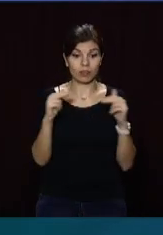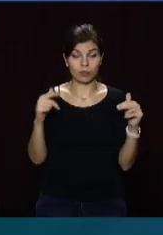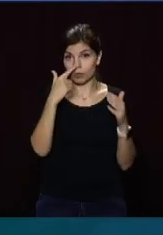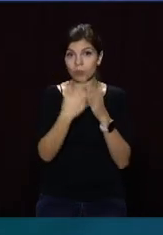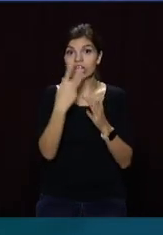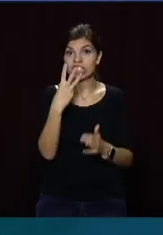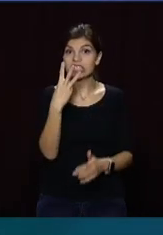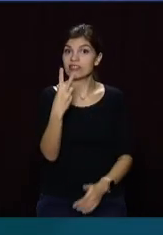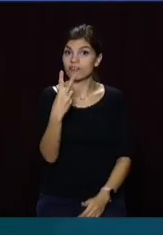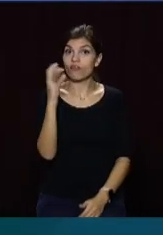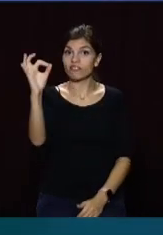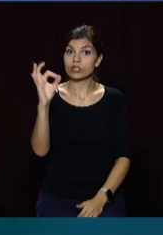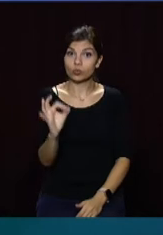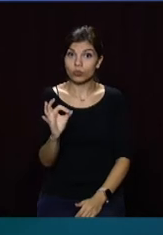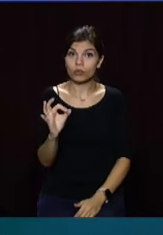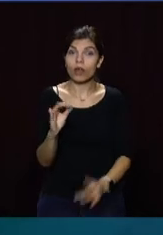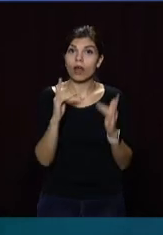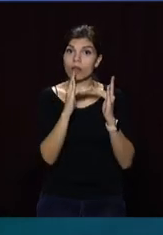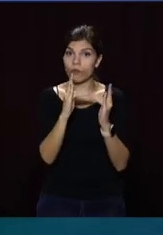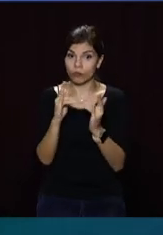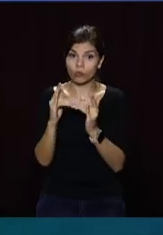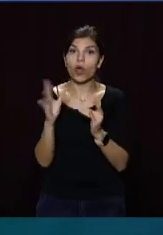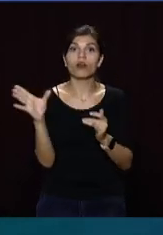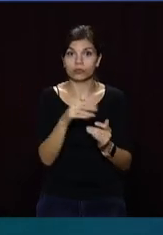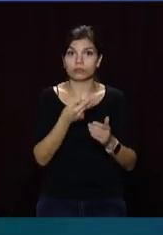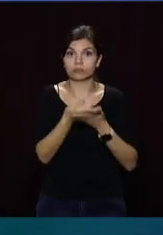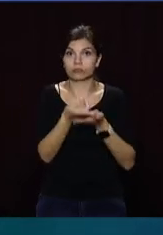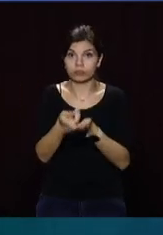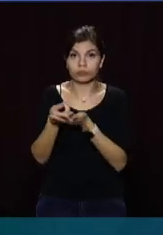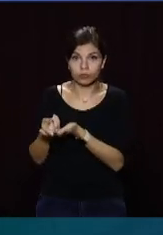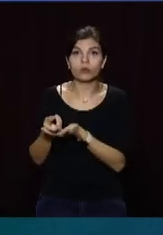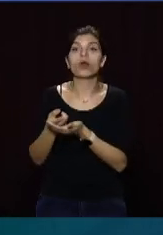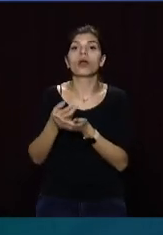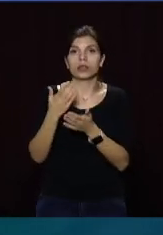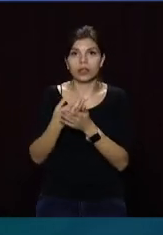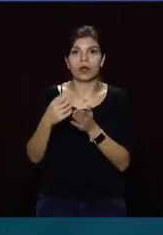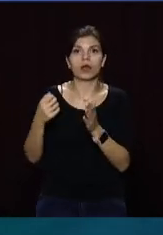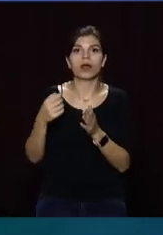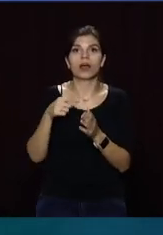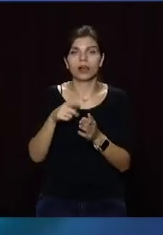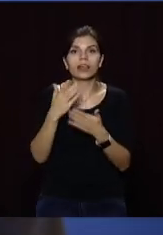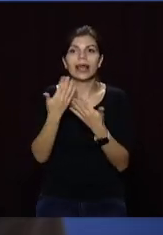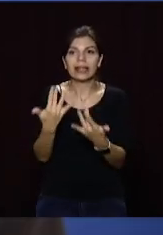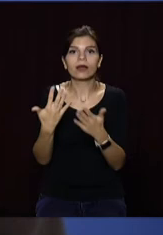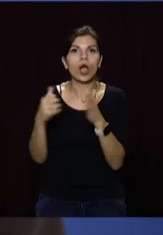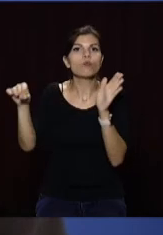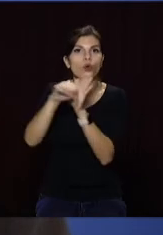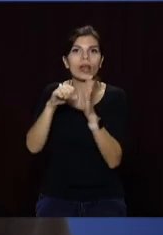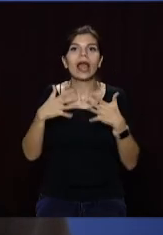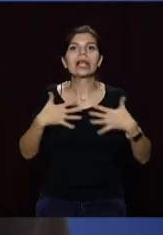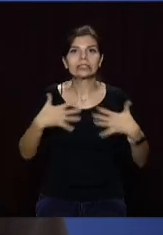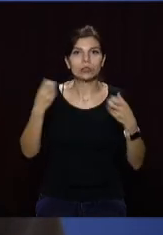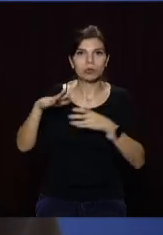32% ліжок у всіх госпітальних базах підключені до кисневих концентраторів.